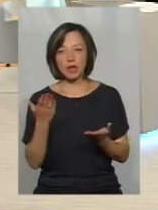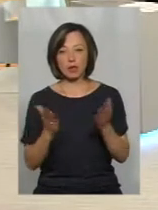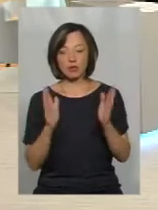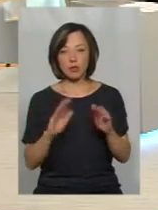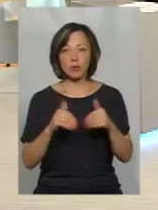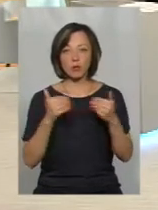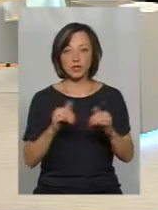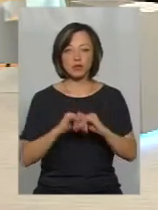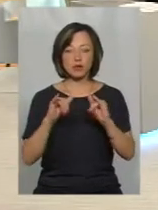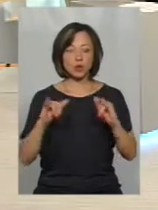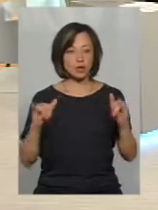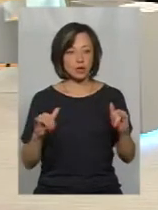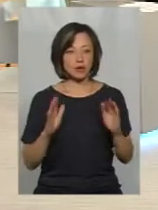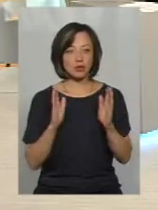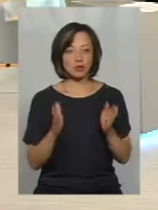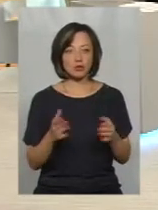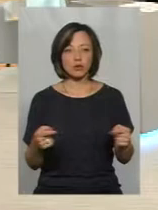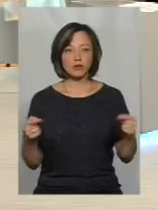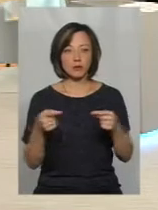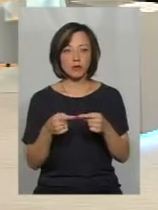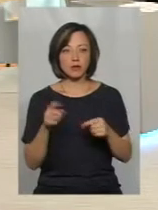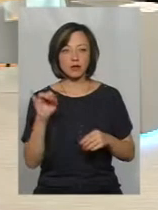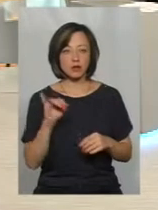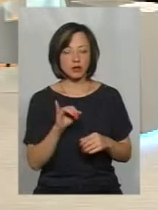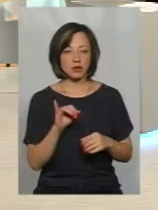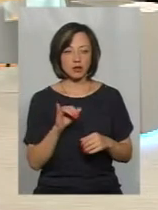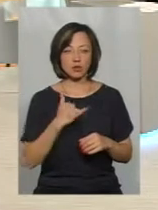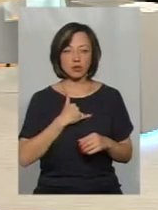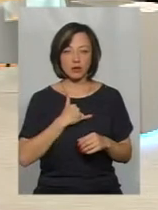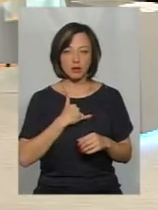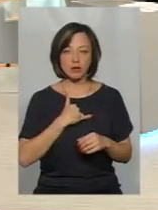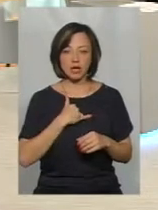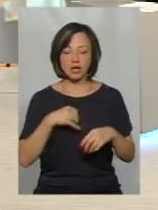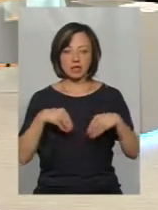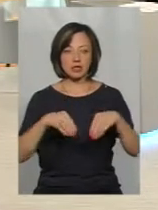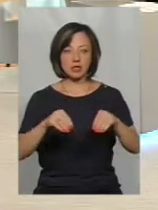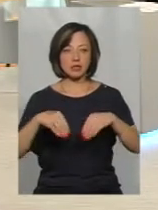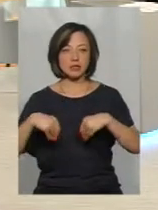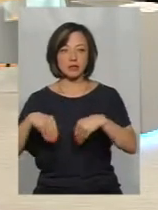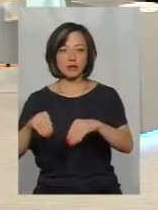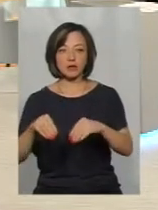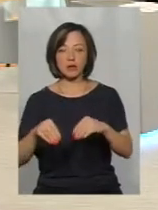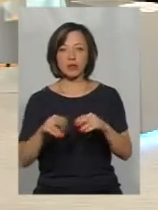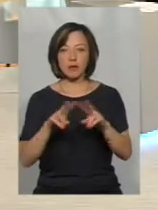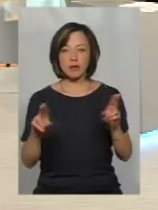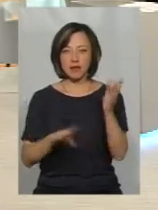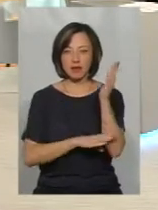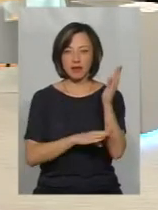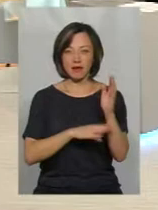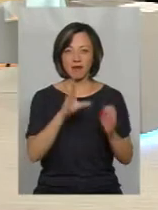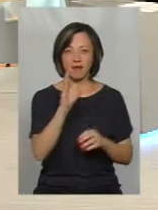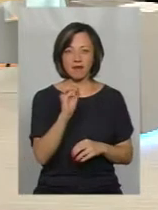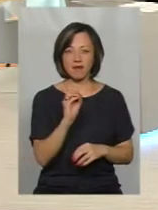пропозиція зростати, будуть, відповідно, і у нас засіватися тією ж самою енергетичною вербою,